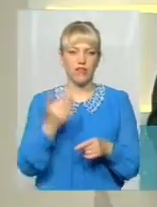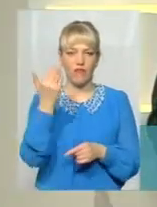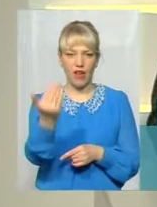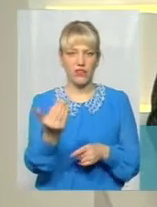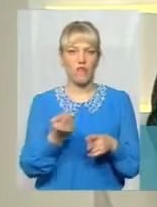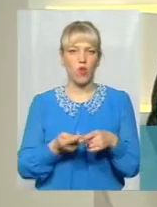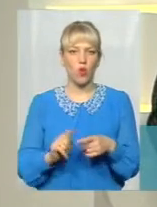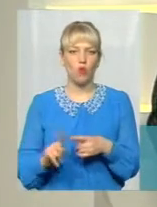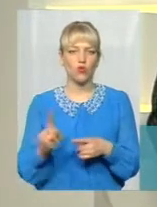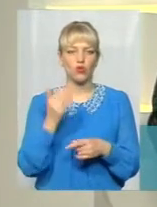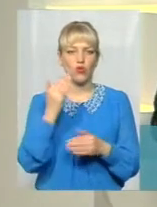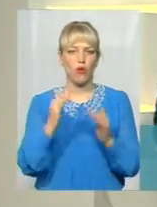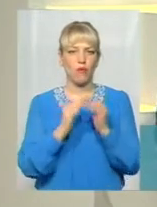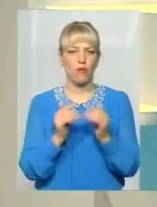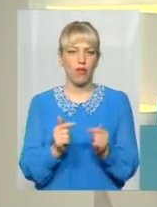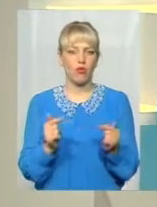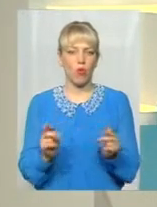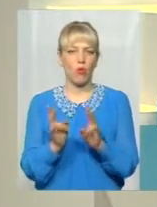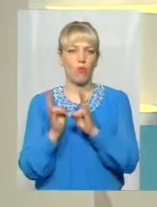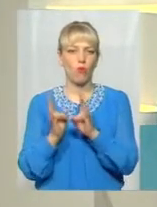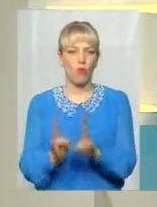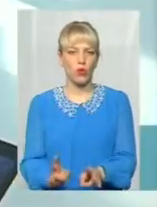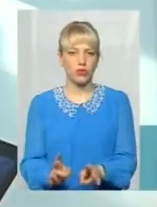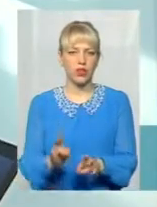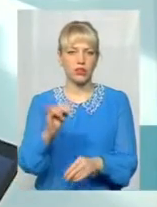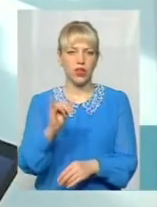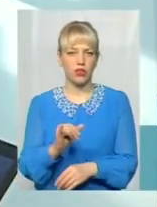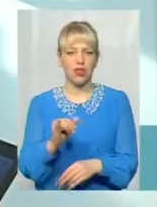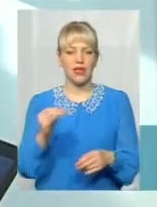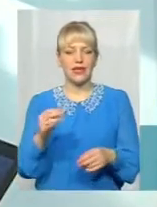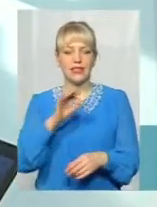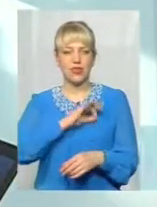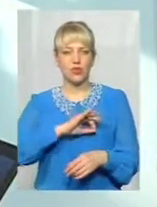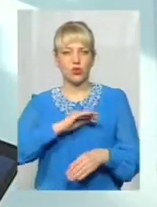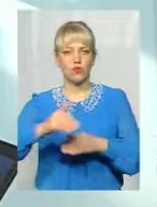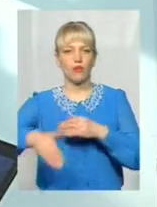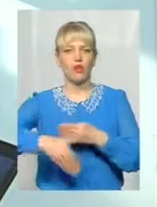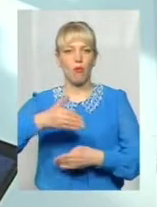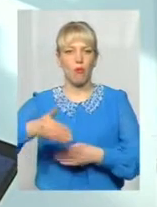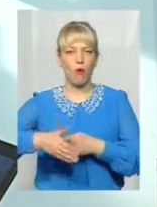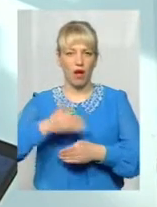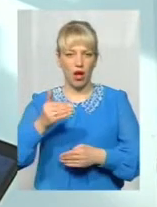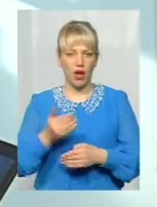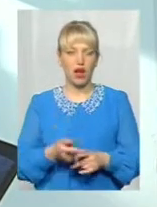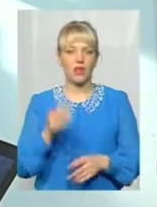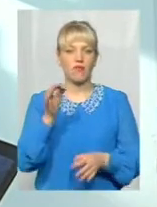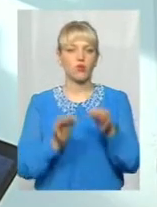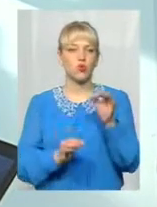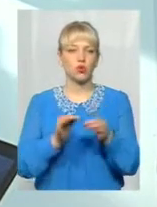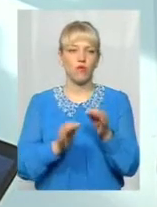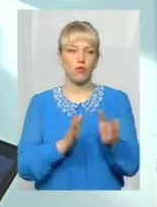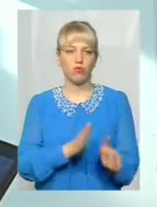застосувати ті чи інші міри покарання вже в судовому порядку.